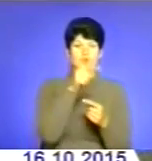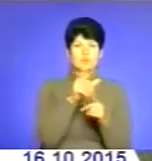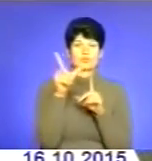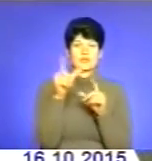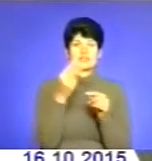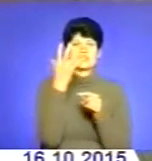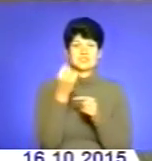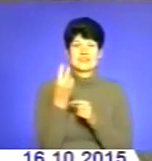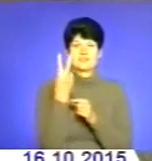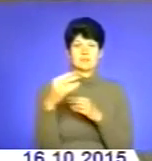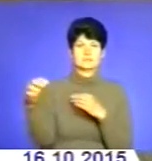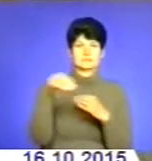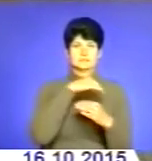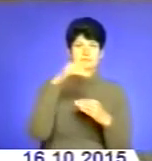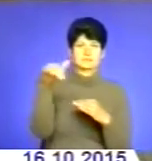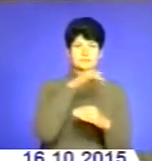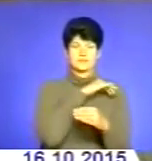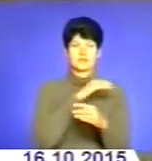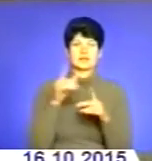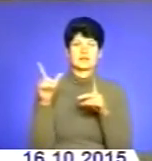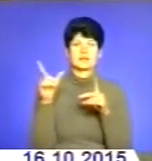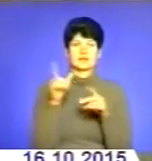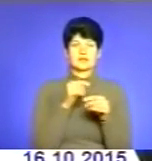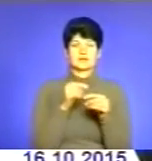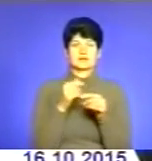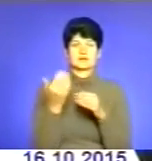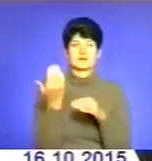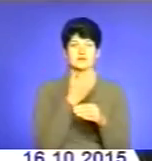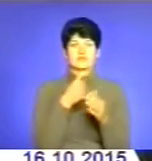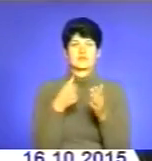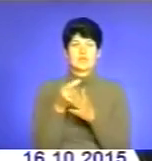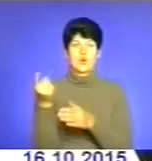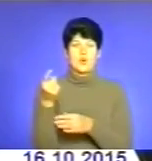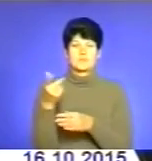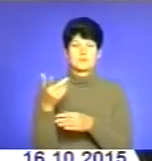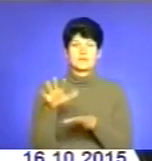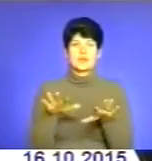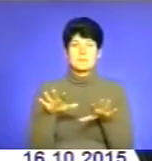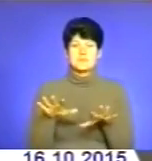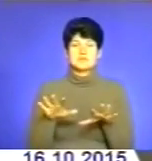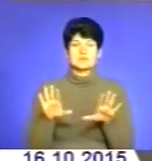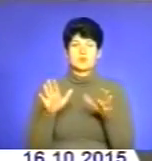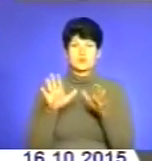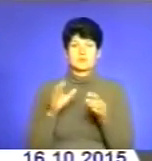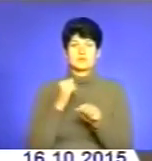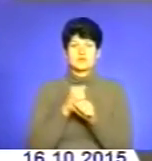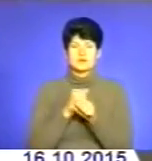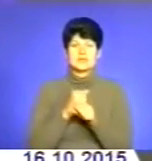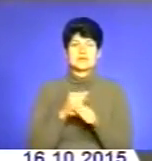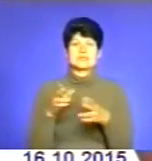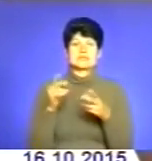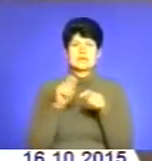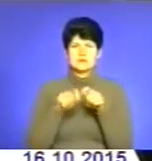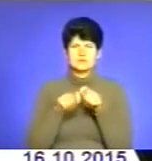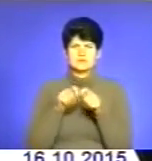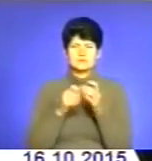два легкових автомобіля, які рухалися в напрямку міста Тернополя. На місці пригоди відпрацювала слідчо-оперативна група, яка